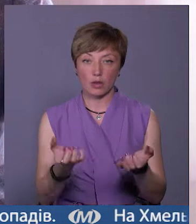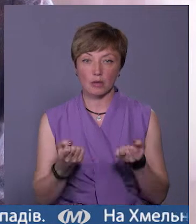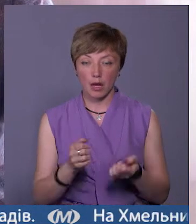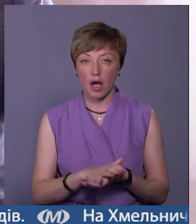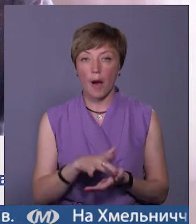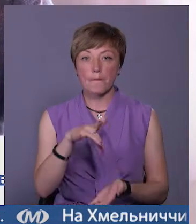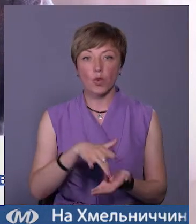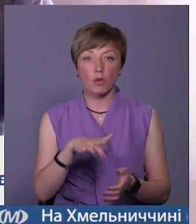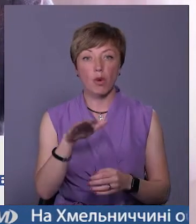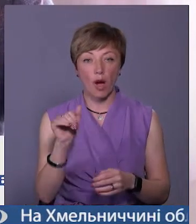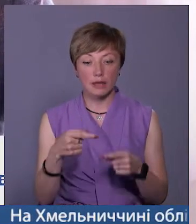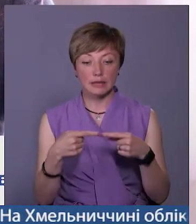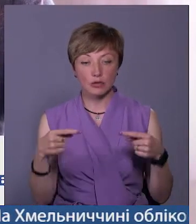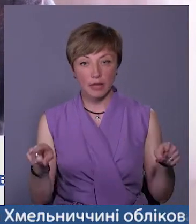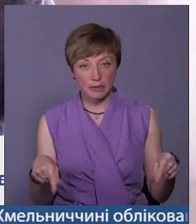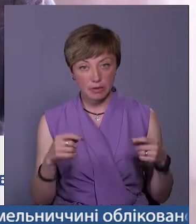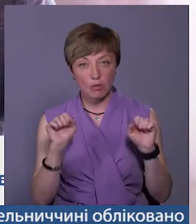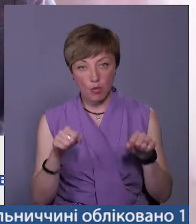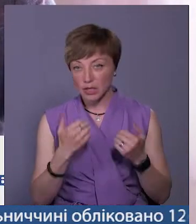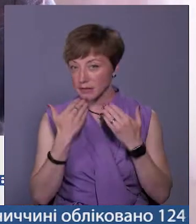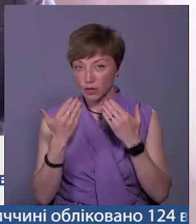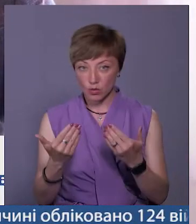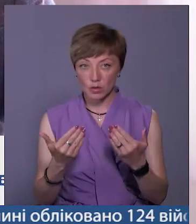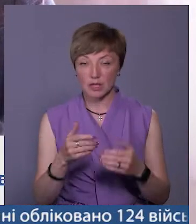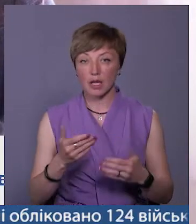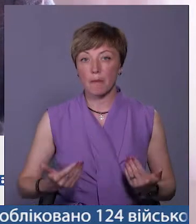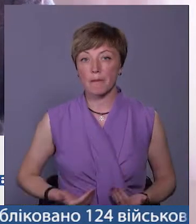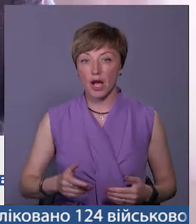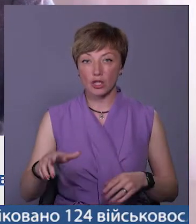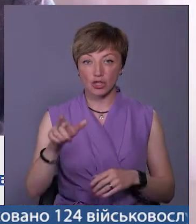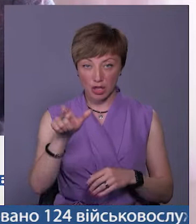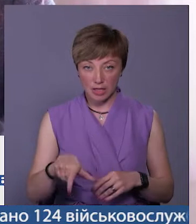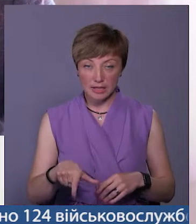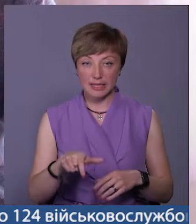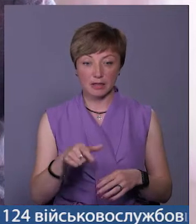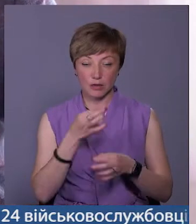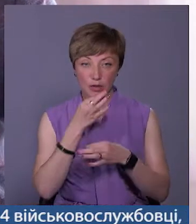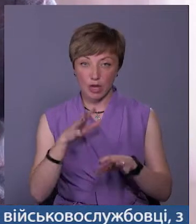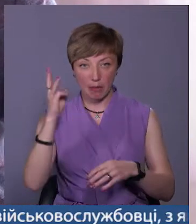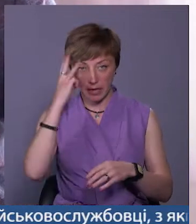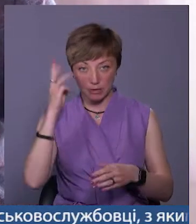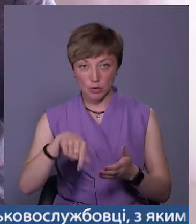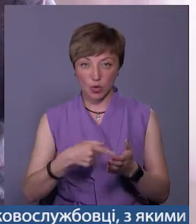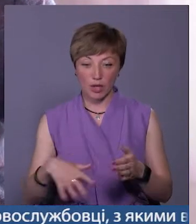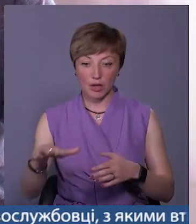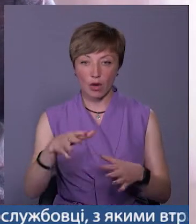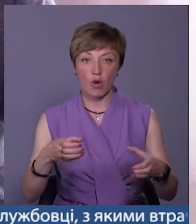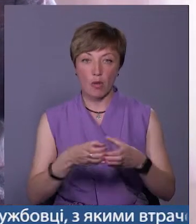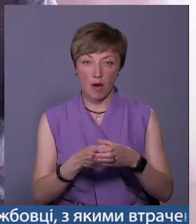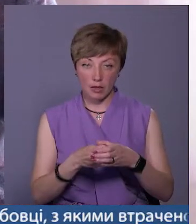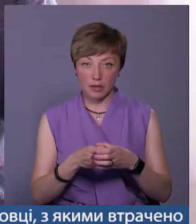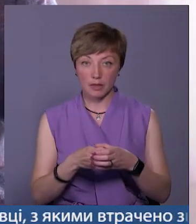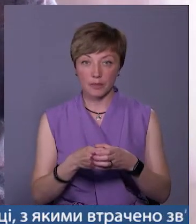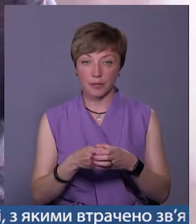пункті прокату засобів реабілітації може звернутися мешканці Хмельницької міської територіальної громади.